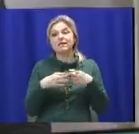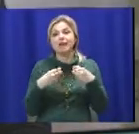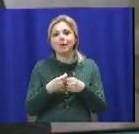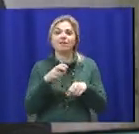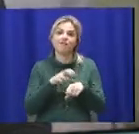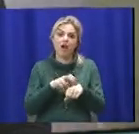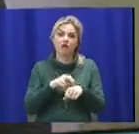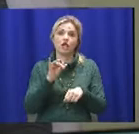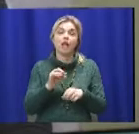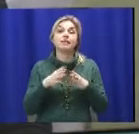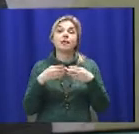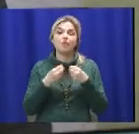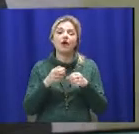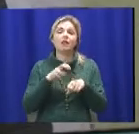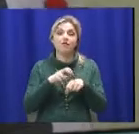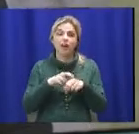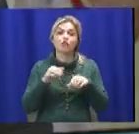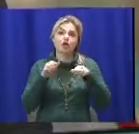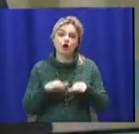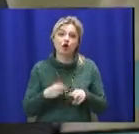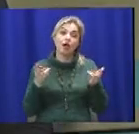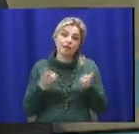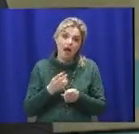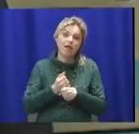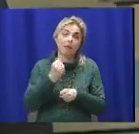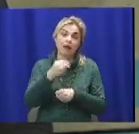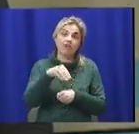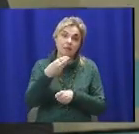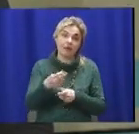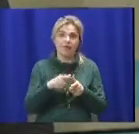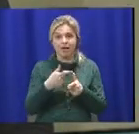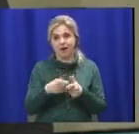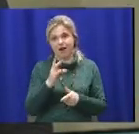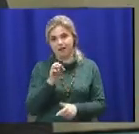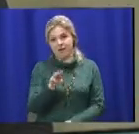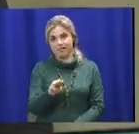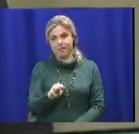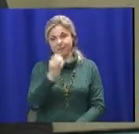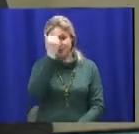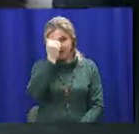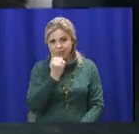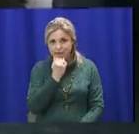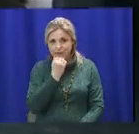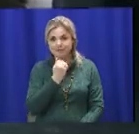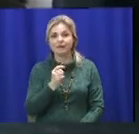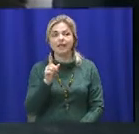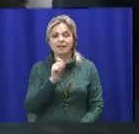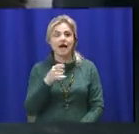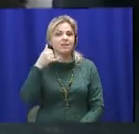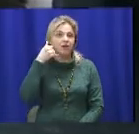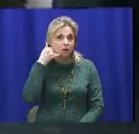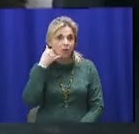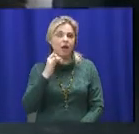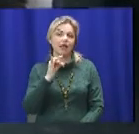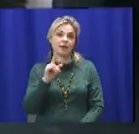потрібно вам направлення давати к узкому спеціалісту чи ні. Дякую вам за відповідь, пані Маргариту. Дякую вам за дзвінок